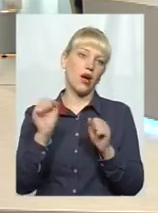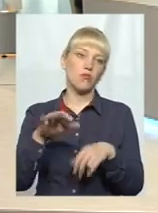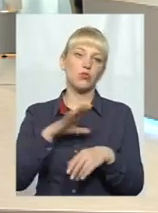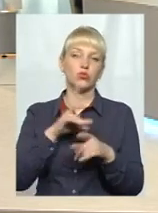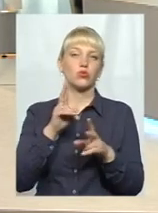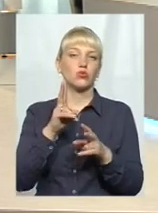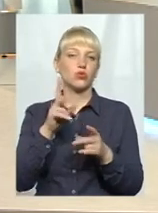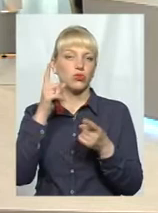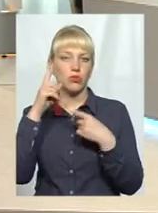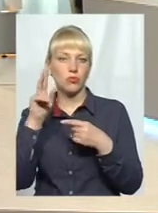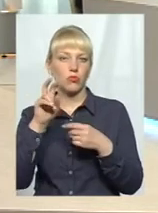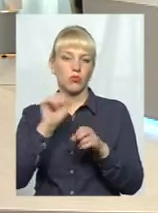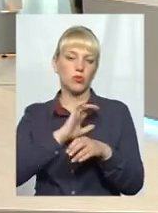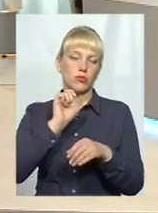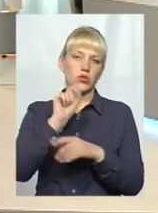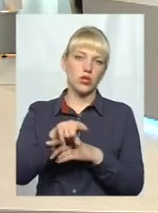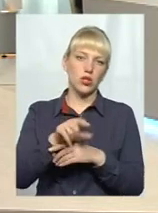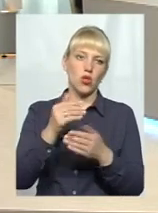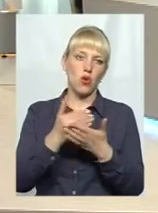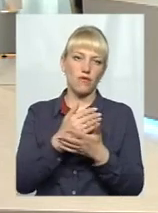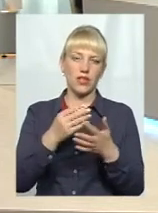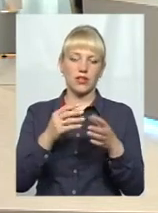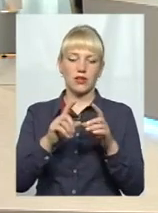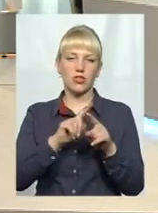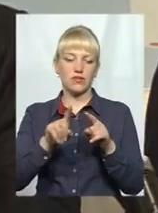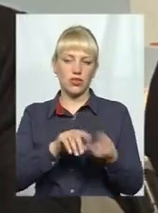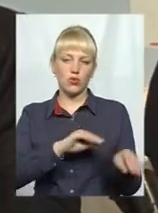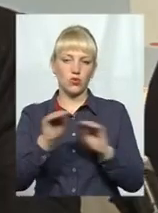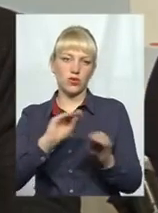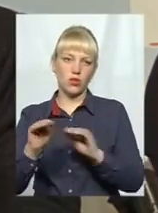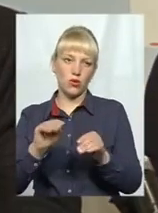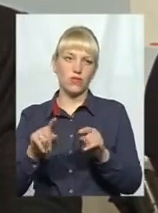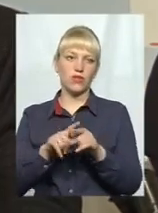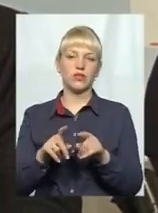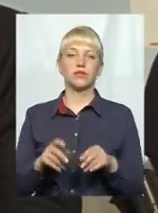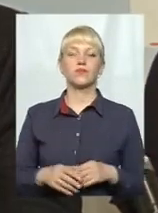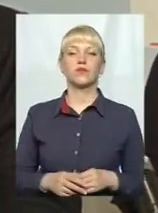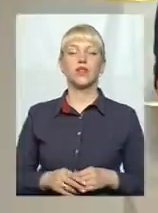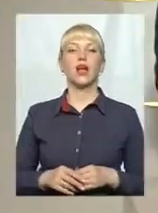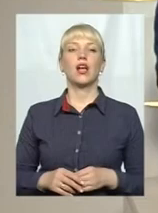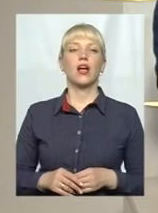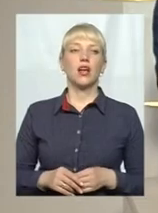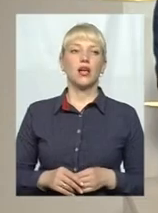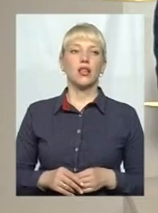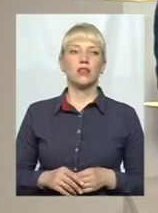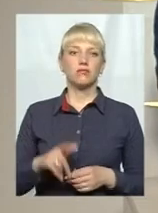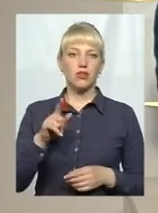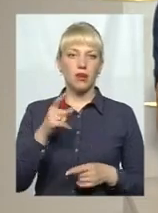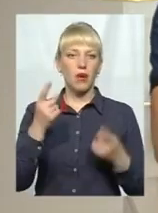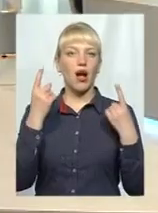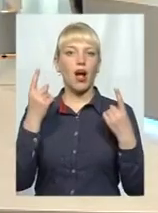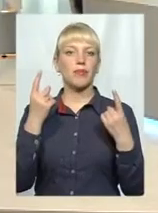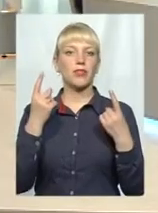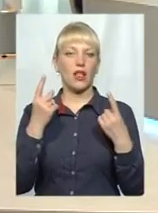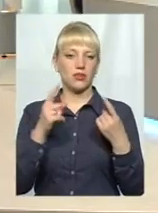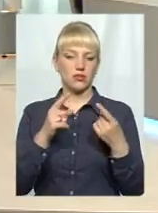креативніший, можливо, вони замовлять новий архетип, потім швиденько його встановлять, і не треба буде закриватися. Так, вони ж як капітальні споруди там багато. А це їхнє